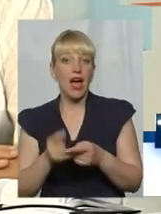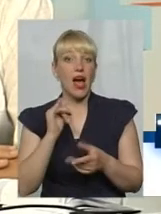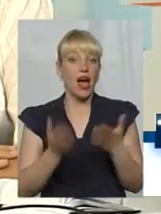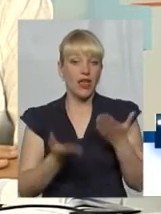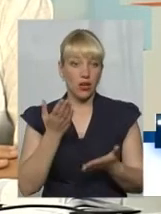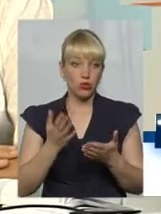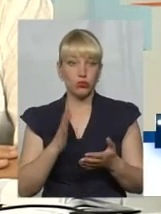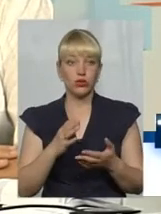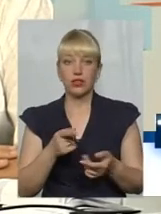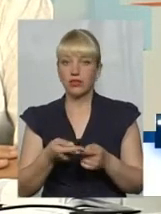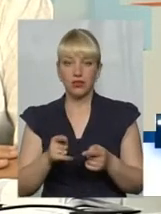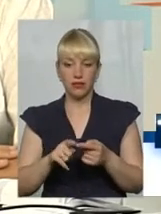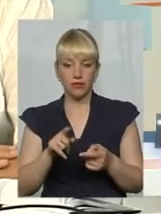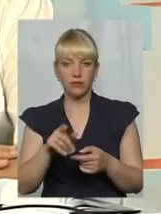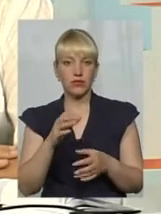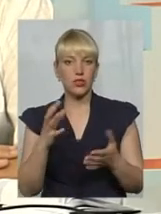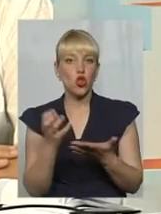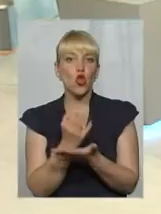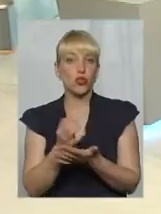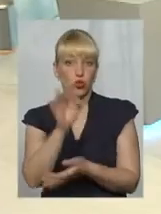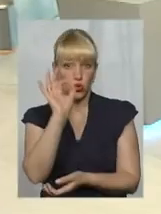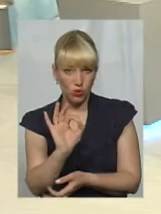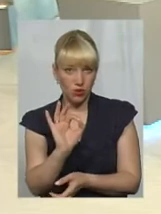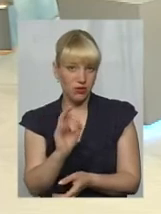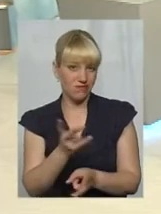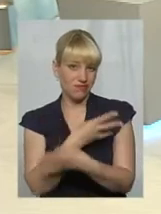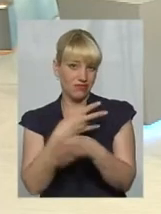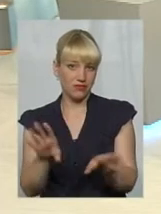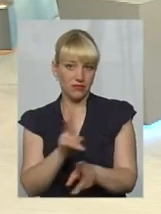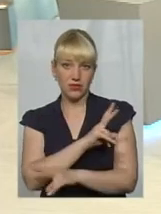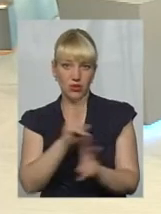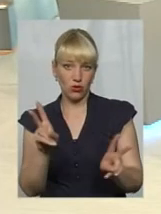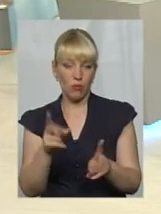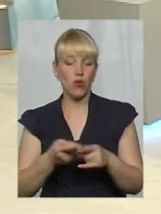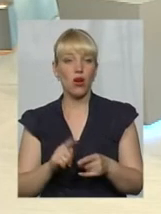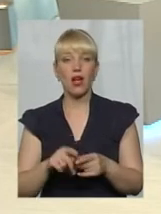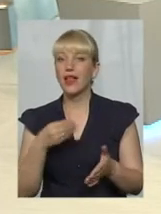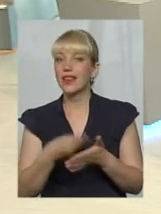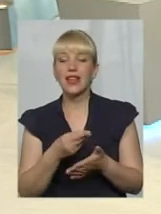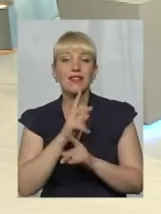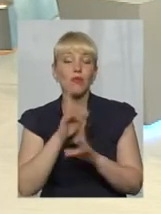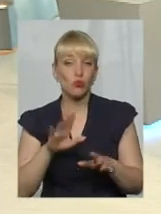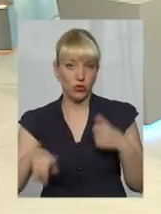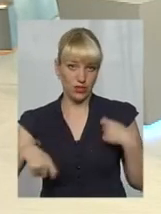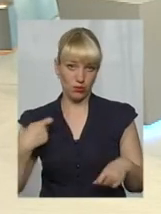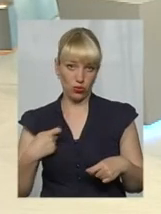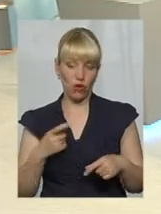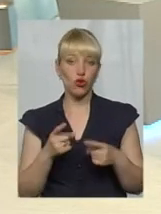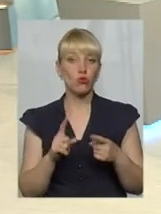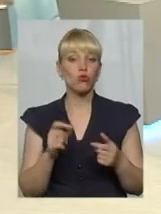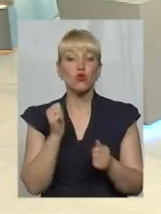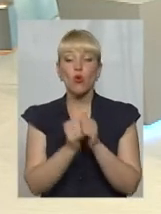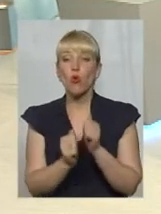то нікому він не буде потрібен. І тоді що буде? Тоді буде просто залишити... Ні, тариф не буде збитковий, тому що кожна